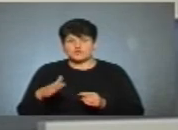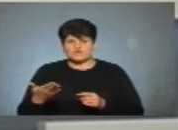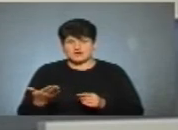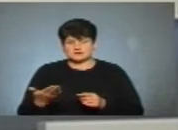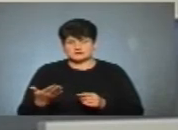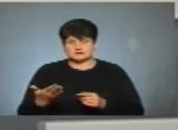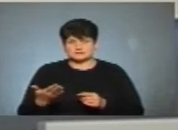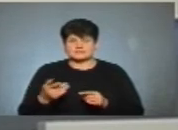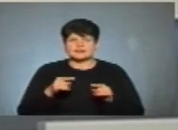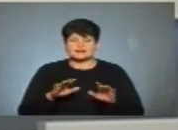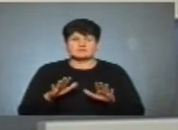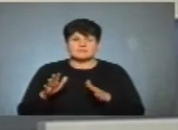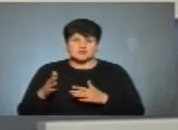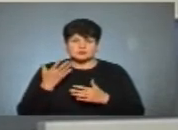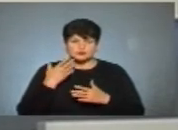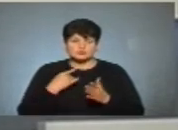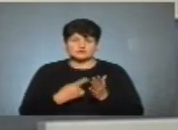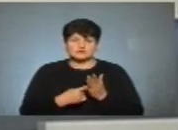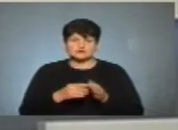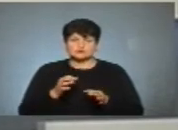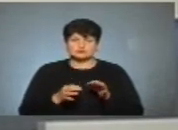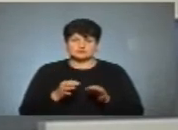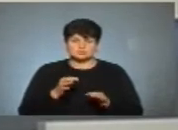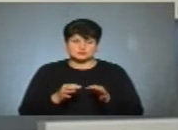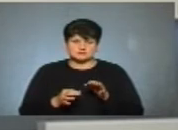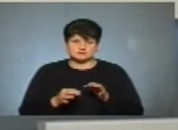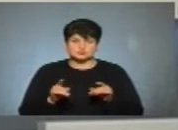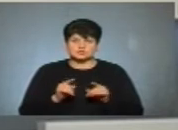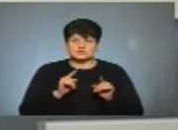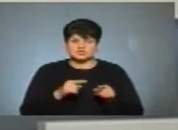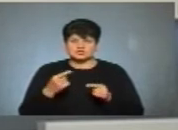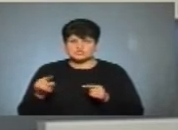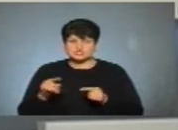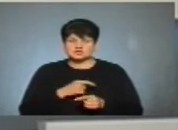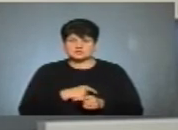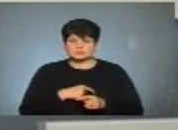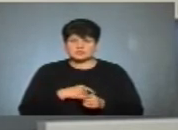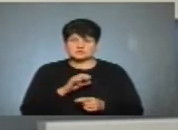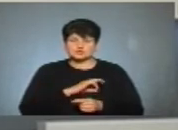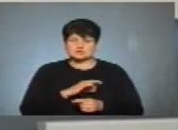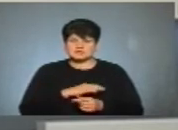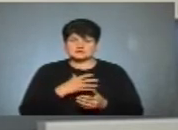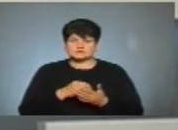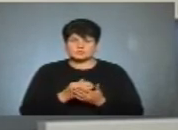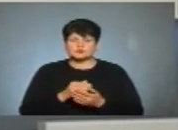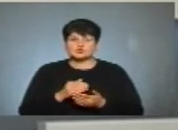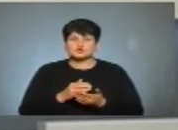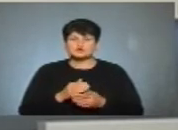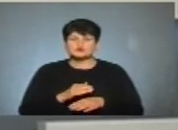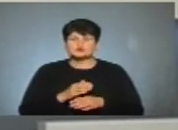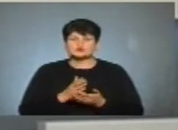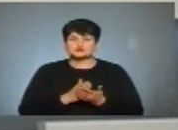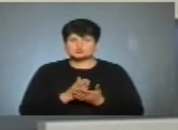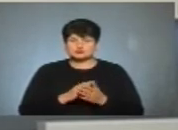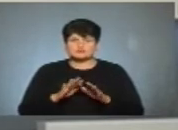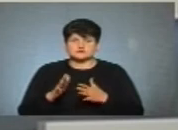таких випадків, коли доведено в суді, що ті чи інші депутати скористалися своїм службовим встановищем. Я вважаю, ці